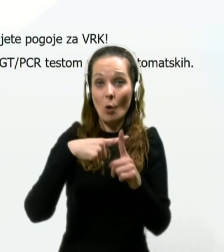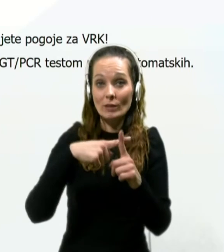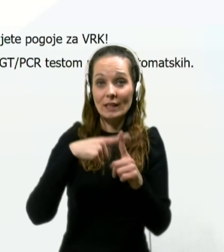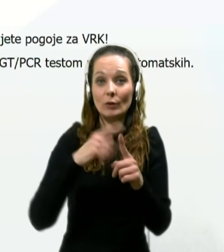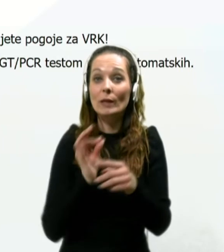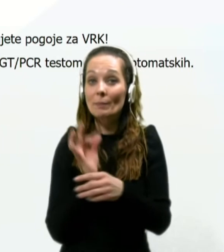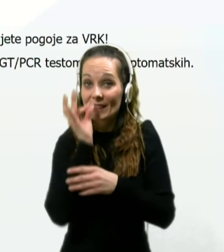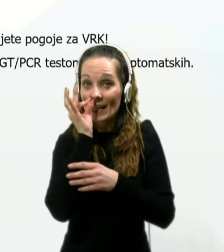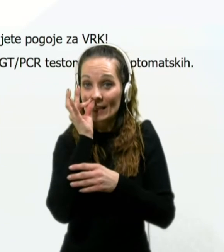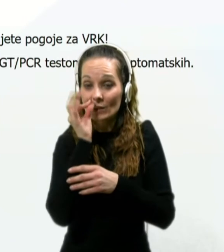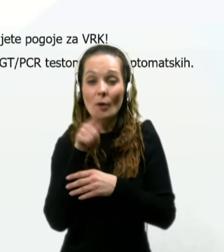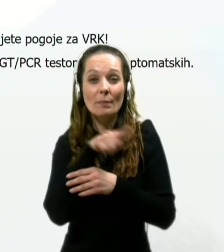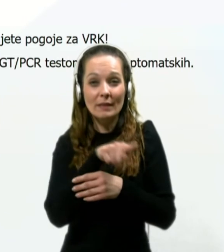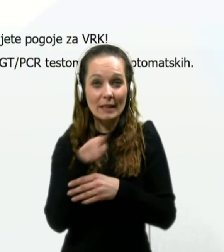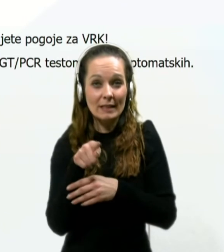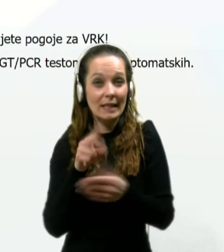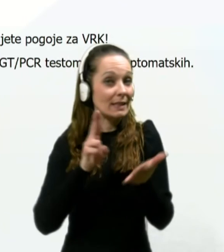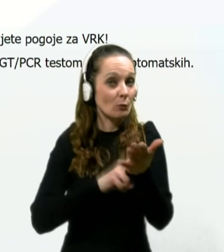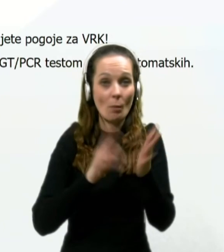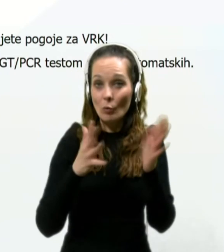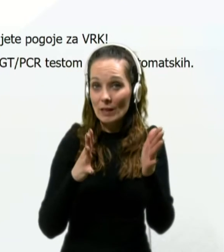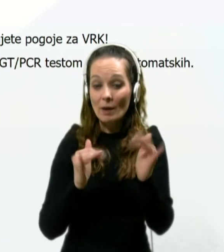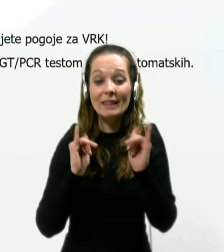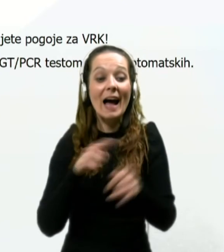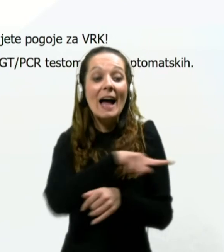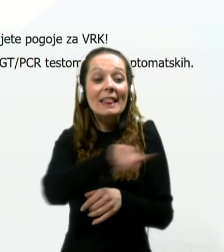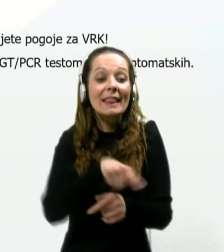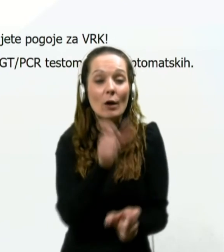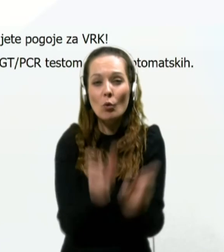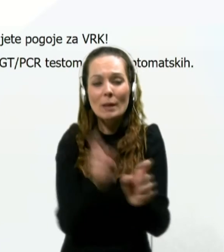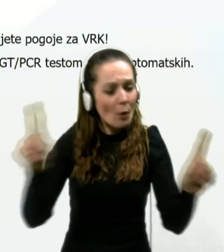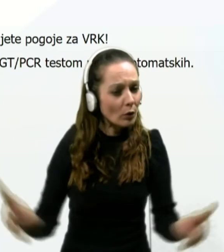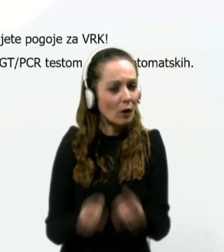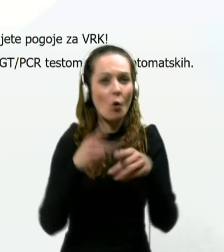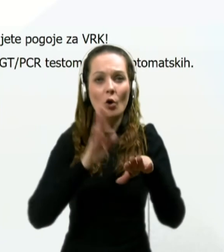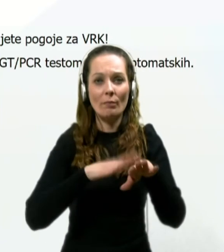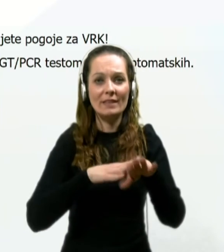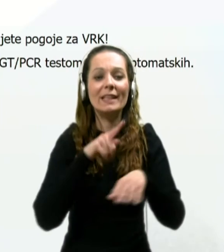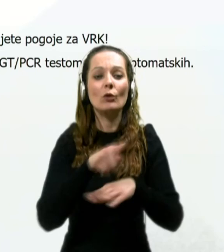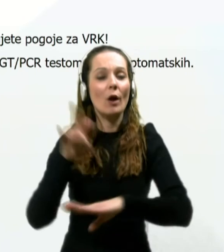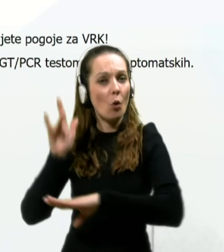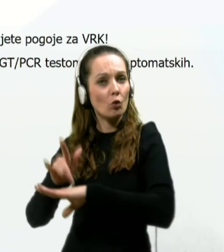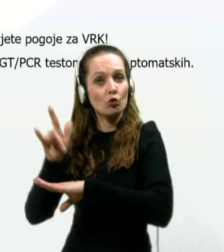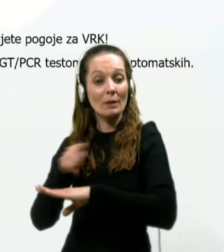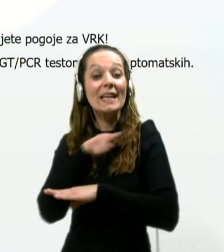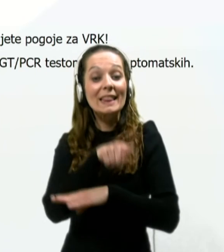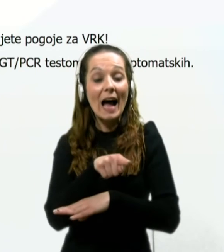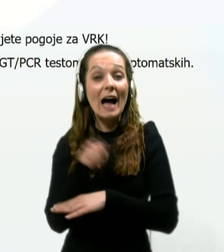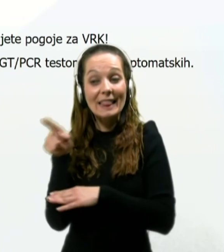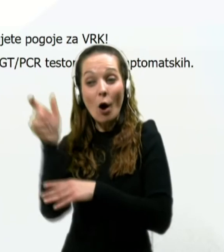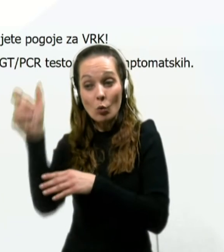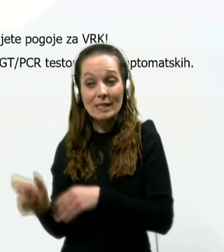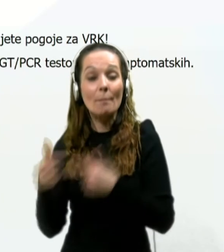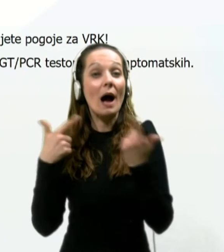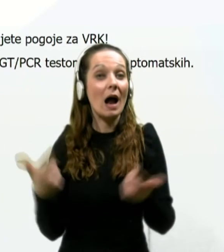testom pri tistih, ki simptomov nimajo, da te osebe takoj obvesti o taki okužbi. Taka oseba